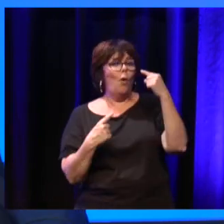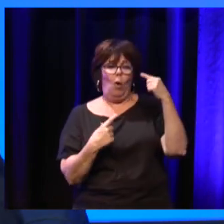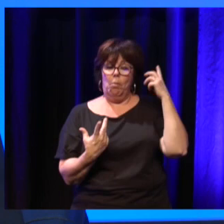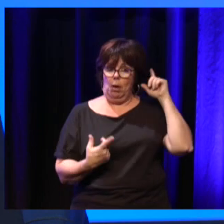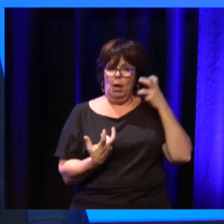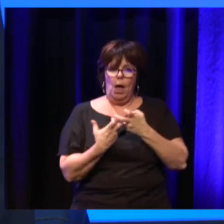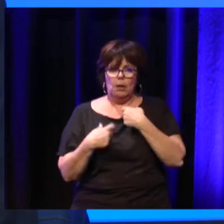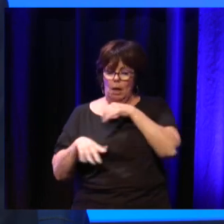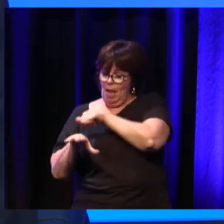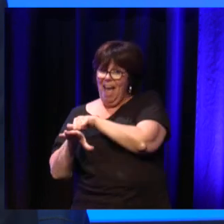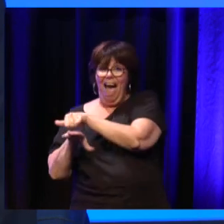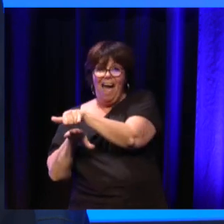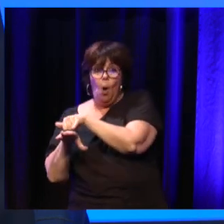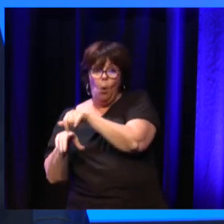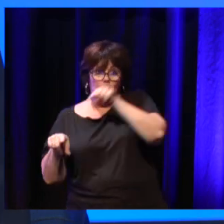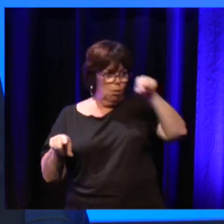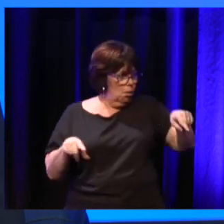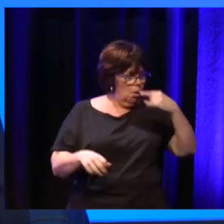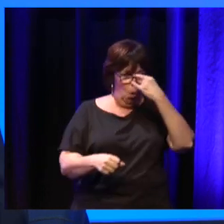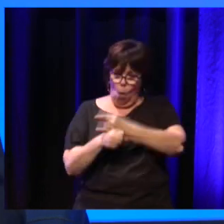'à l'hôtel, il a quelque chose à réfléchir pour ces touristes-là.